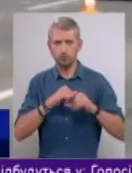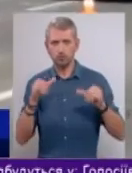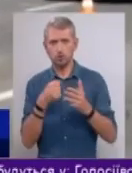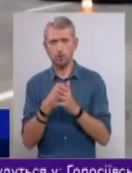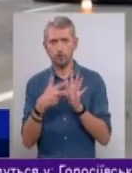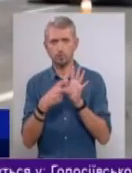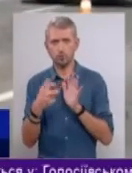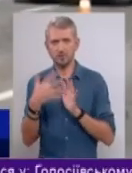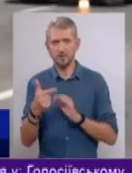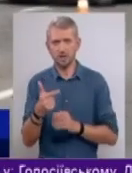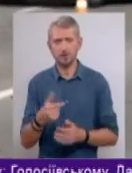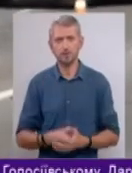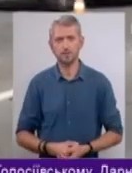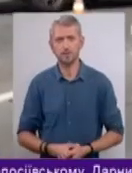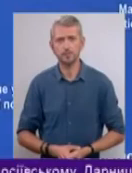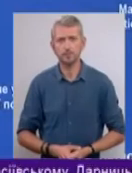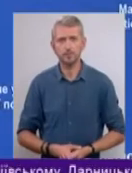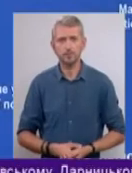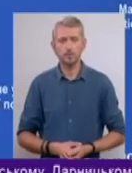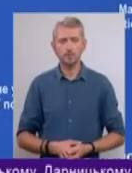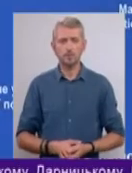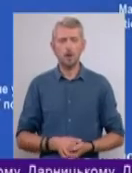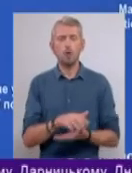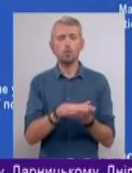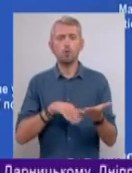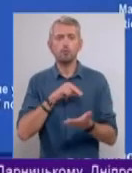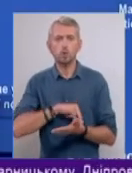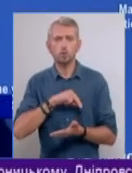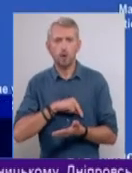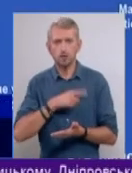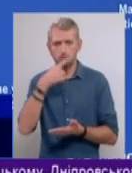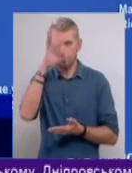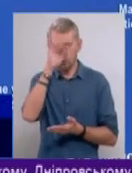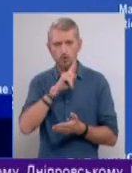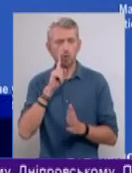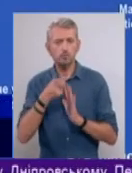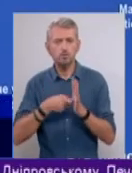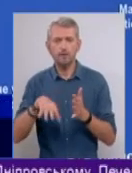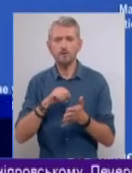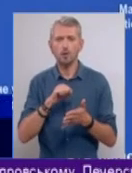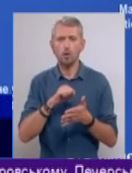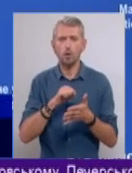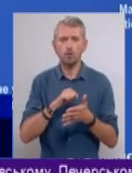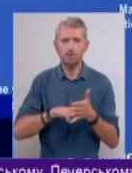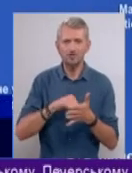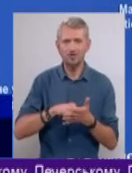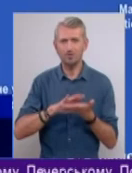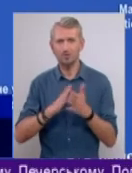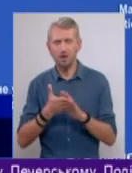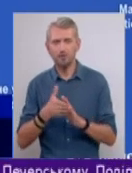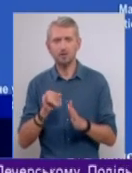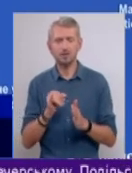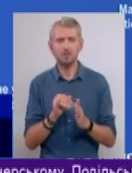850. Продовжують працювати правоохоронці, аби встановити всі обставини та причини і механізм